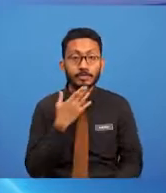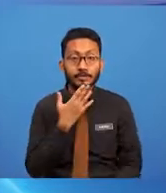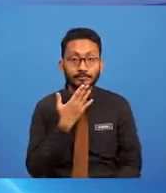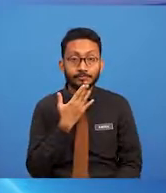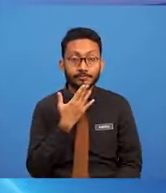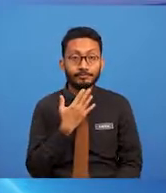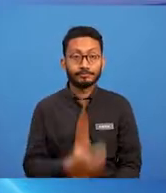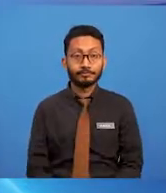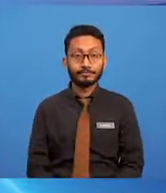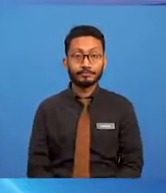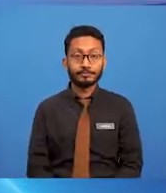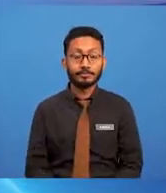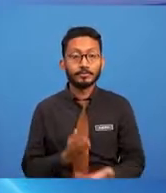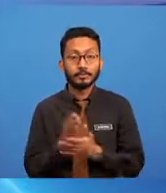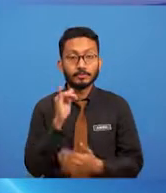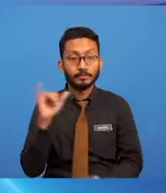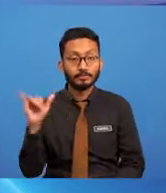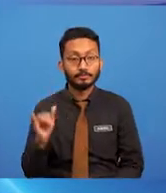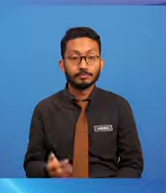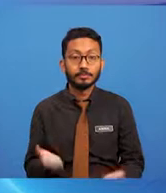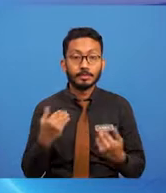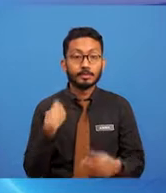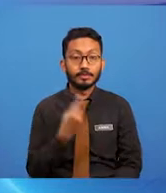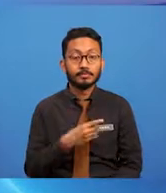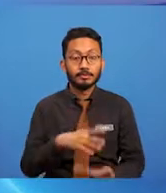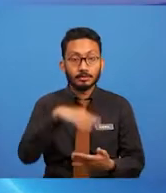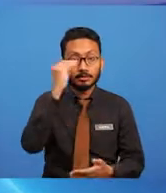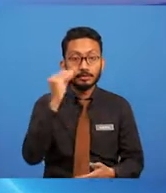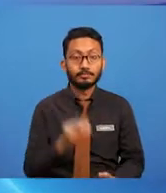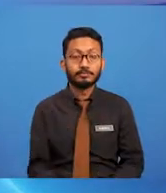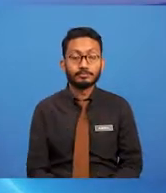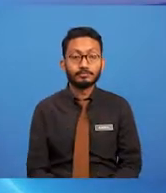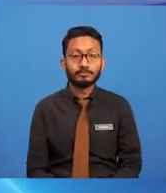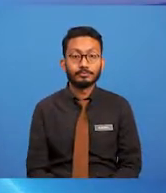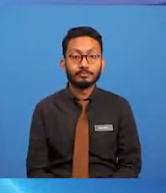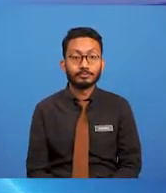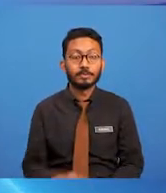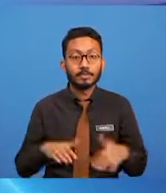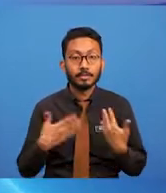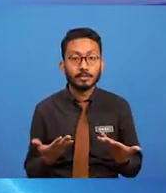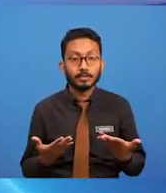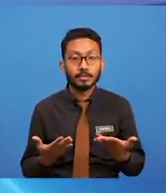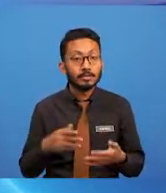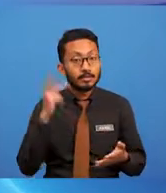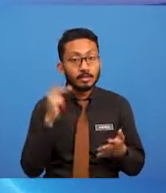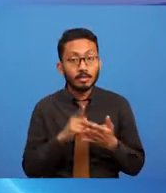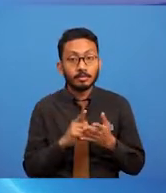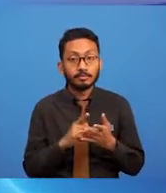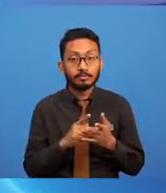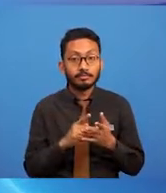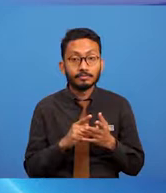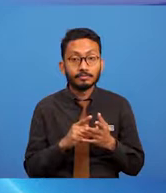Seterusnya, mari kita pelajari bagaimana mengenali sasaran pengguna dalam